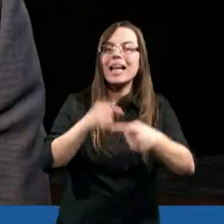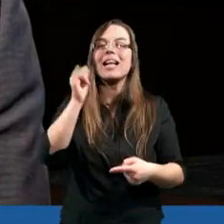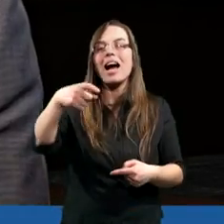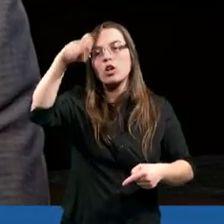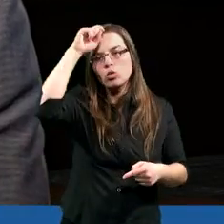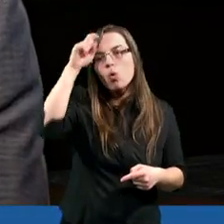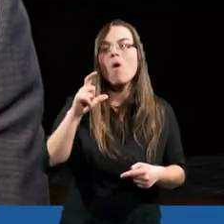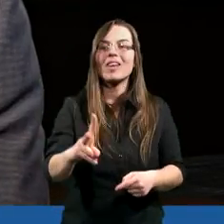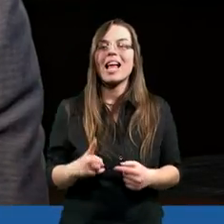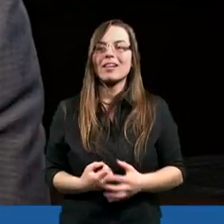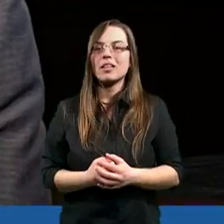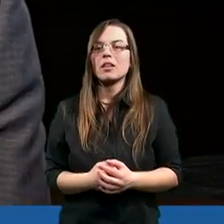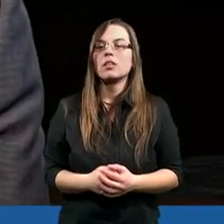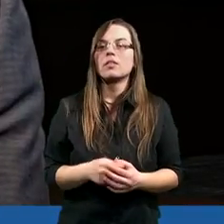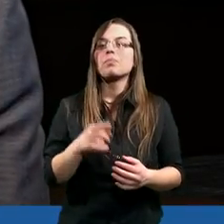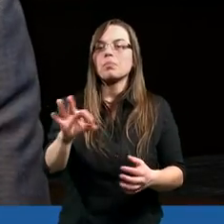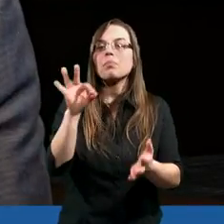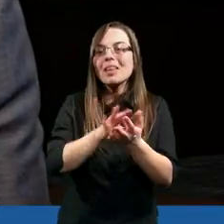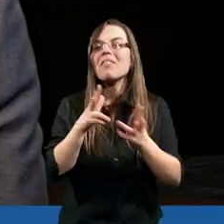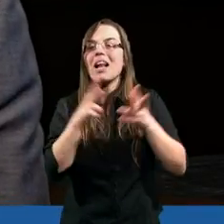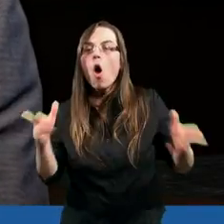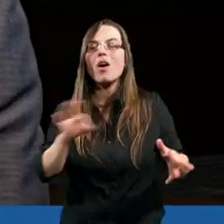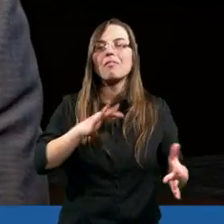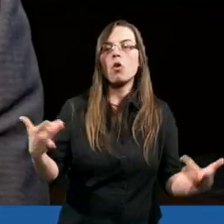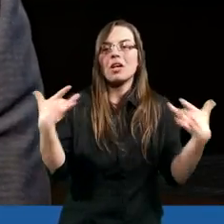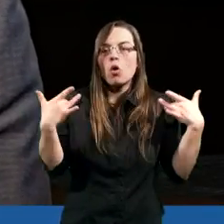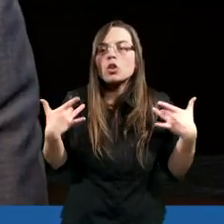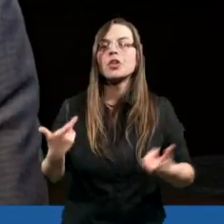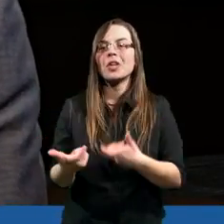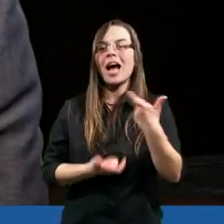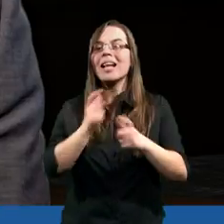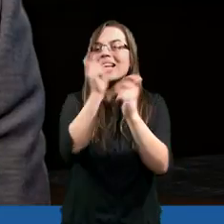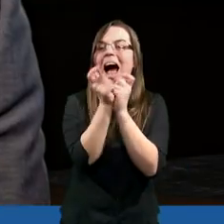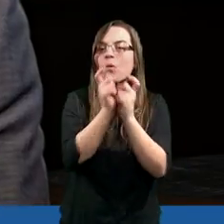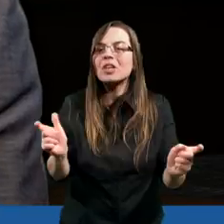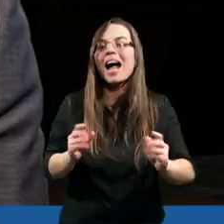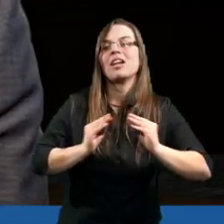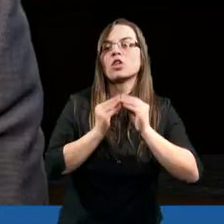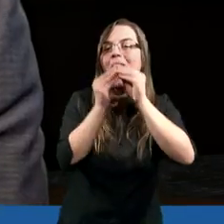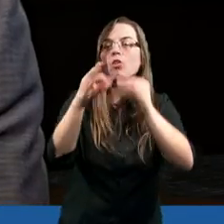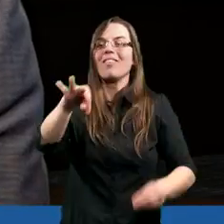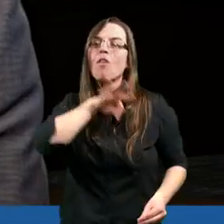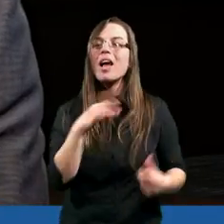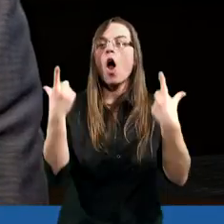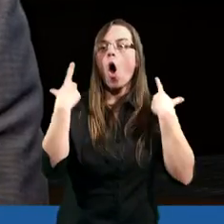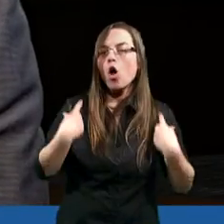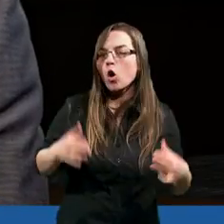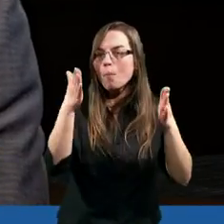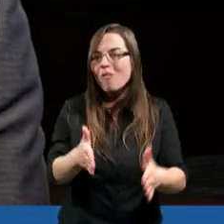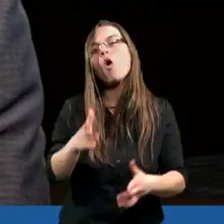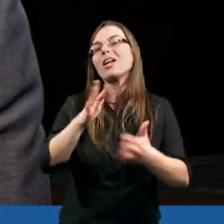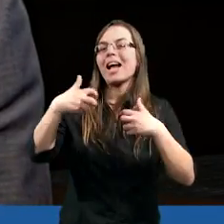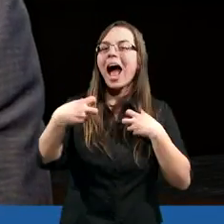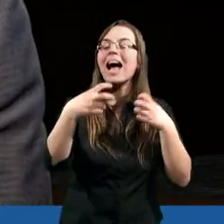człowiek żyje przez pewien okres swojego życia i jest to okres cały czas kształtowania swojej osobowości,